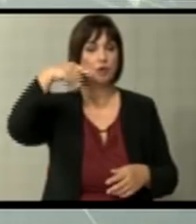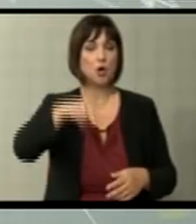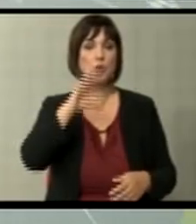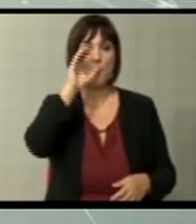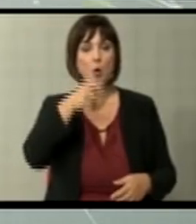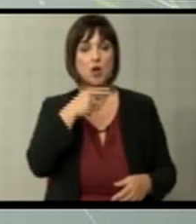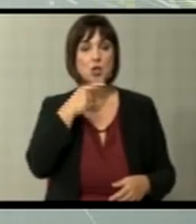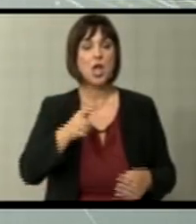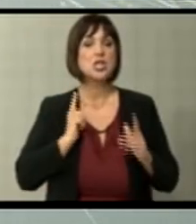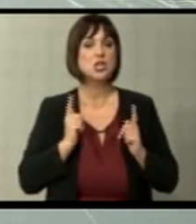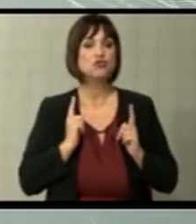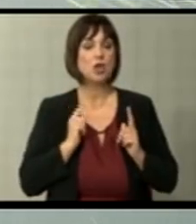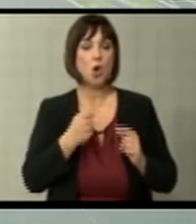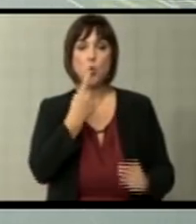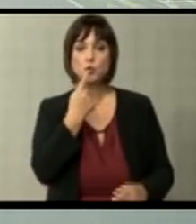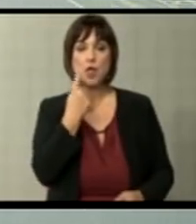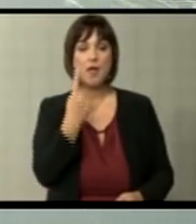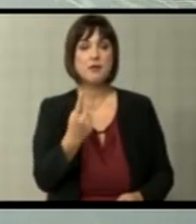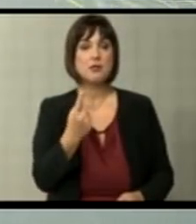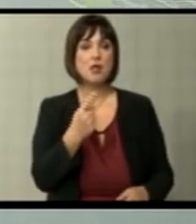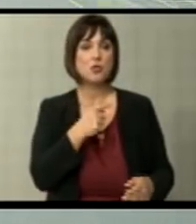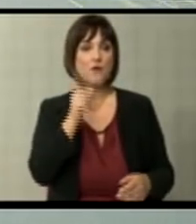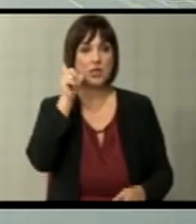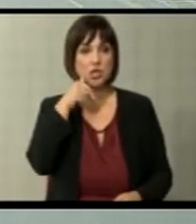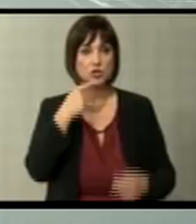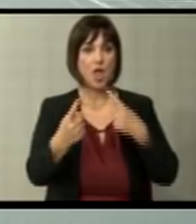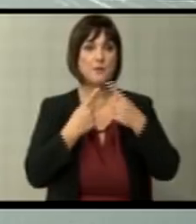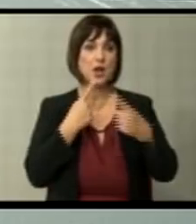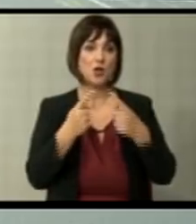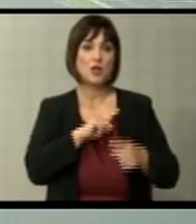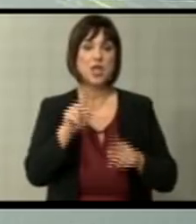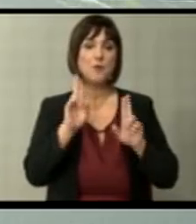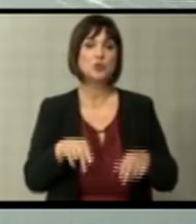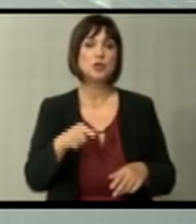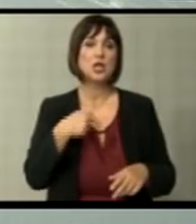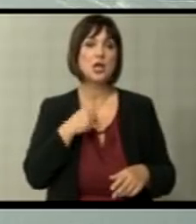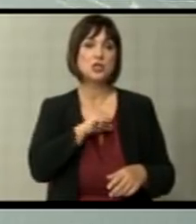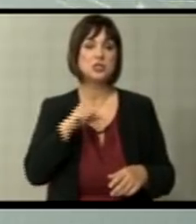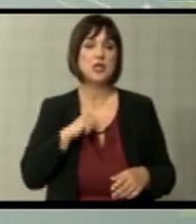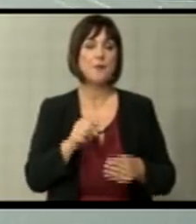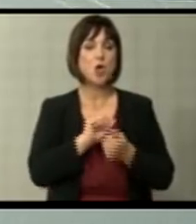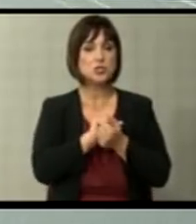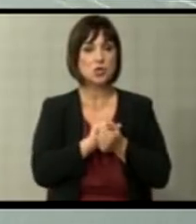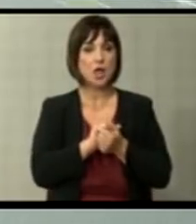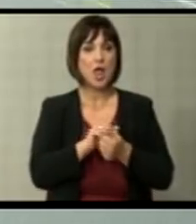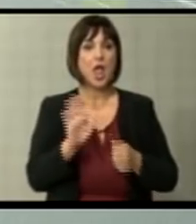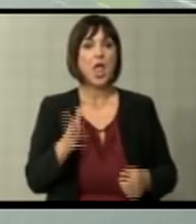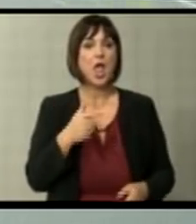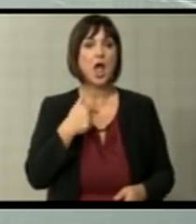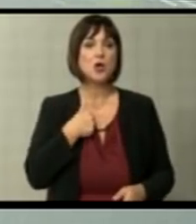навестува дека не чека уште една рунда на тешки преговори што не може да го решат само историчарите. ние